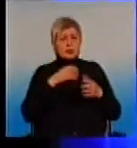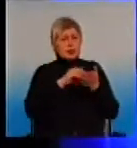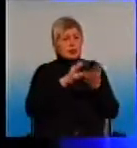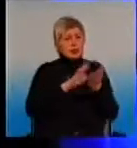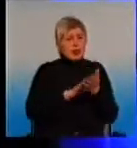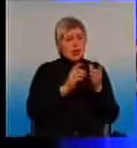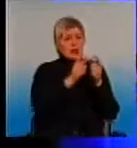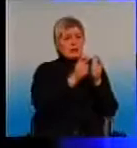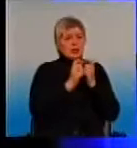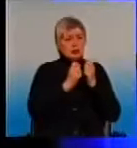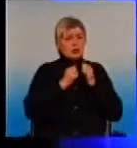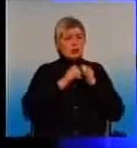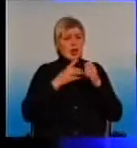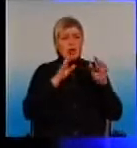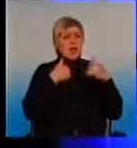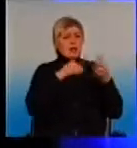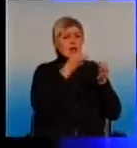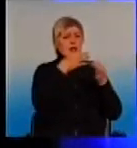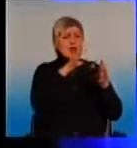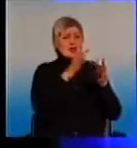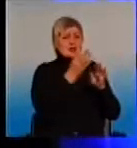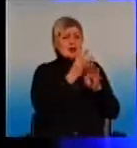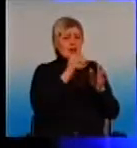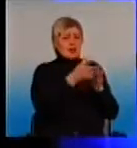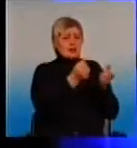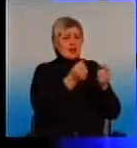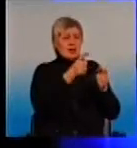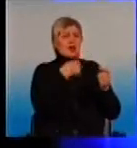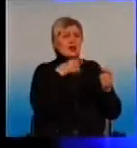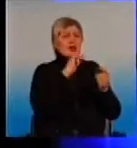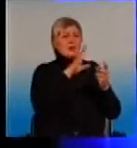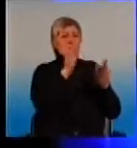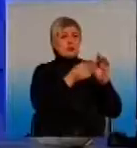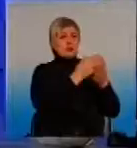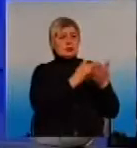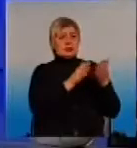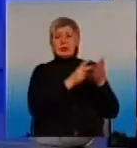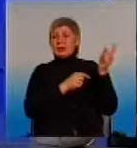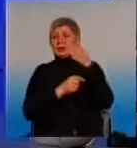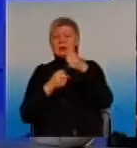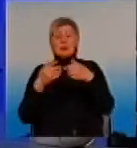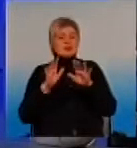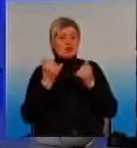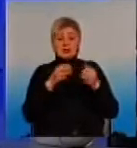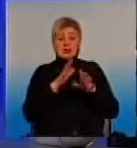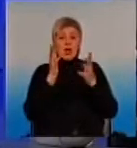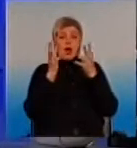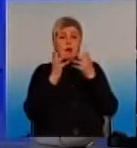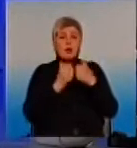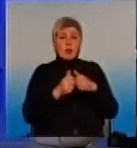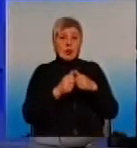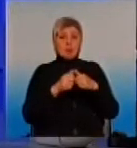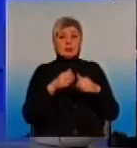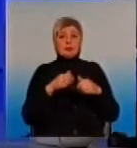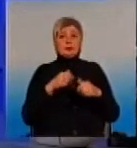якийсь відкріпительний талон. Т.е. все просто і нормально працює. В час ефіру сплив вже, було питань багато, якщо ще залишились